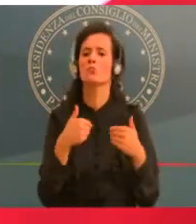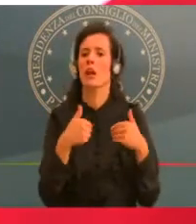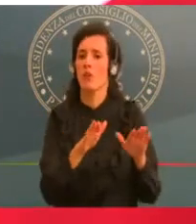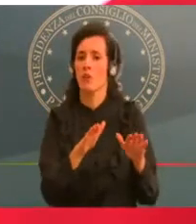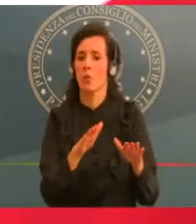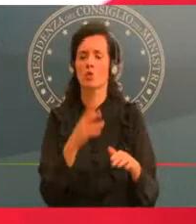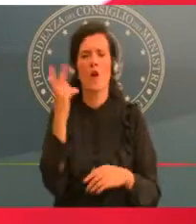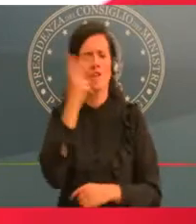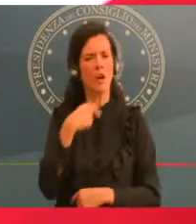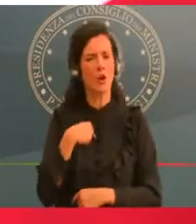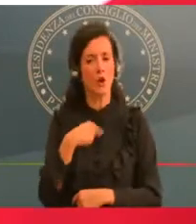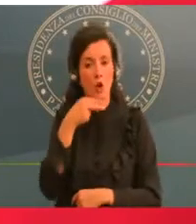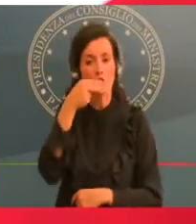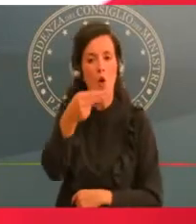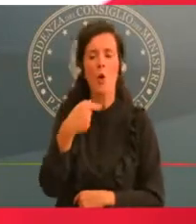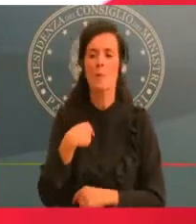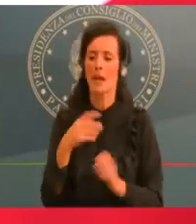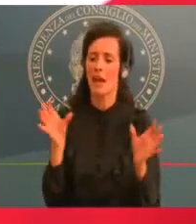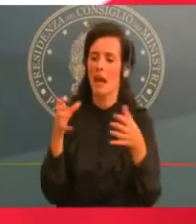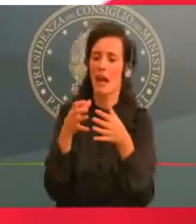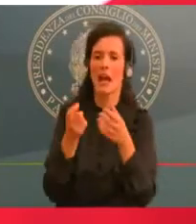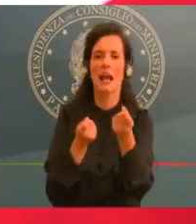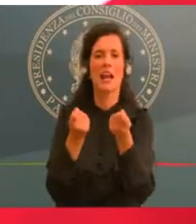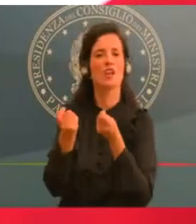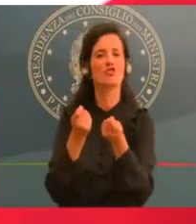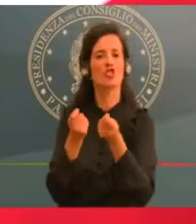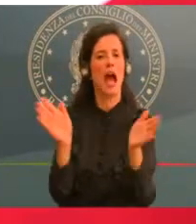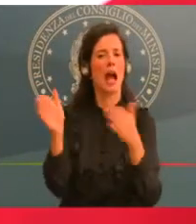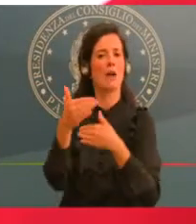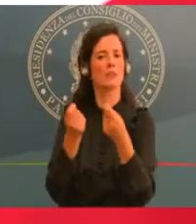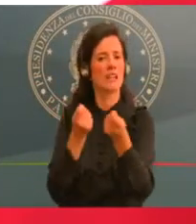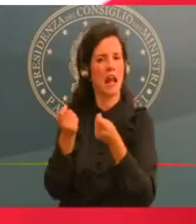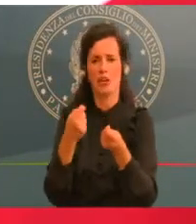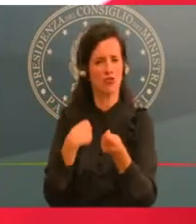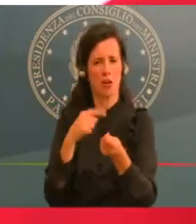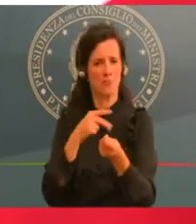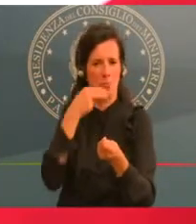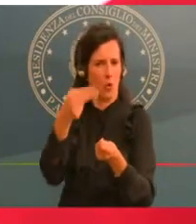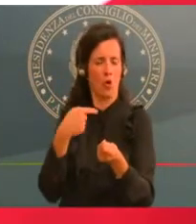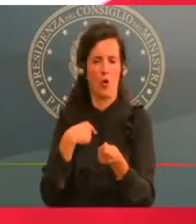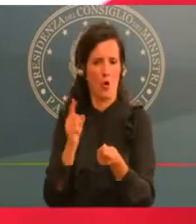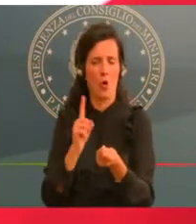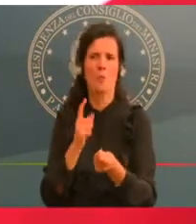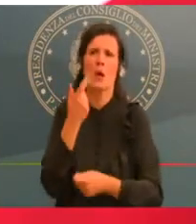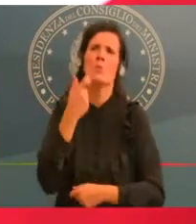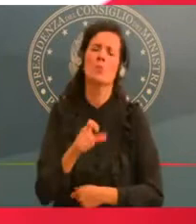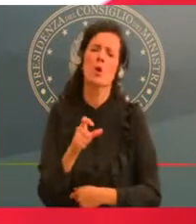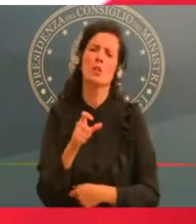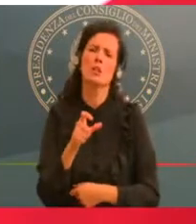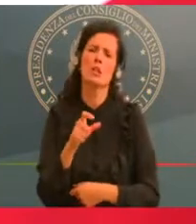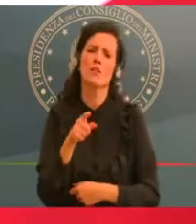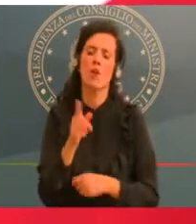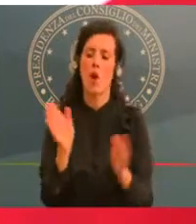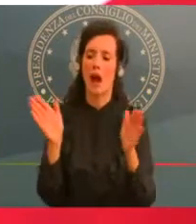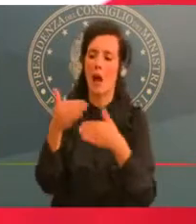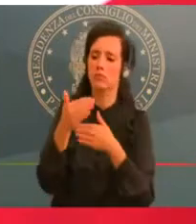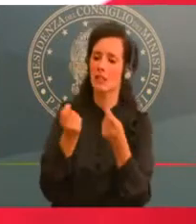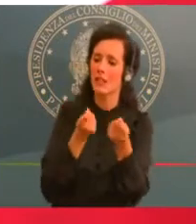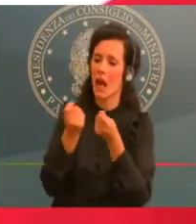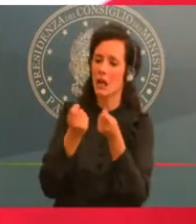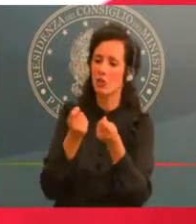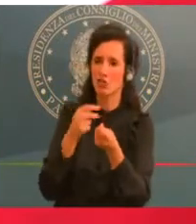regia potrebbe far pensare a una cabina dove si assumono responsabilità gestionali